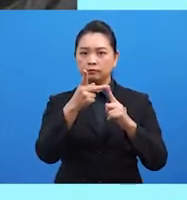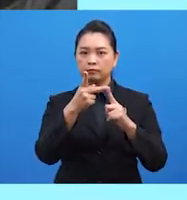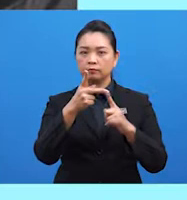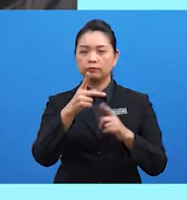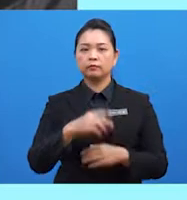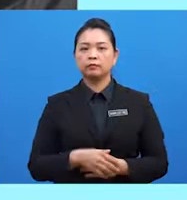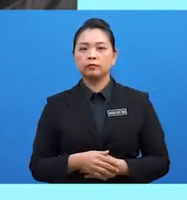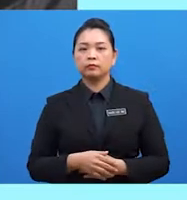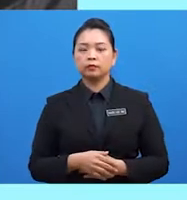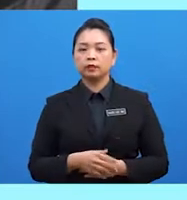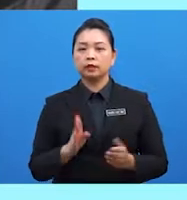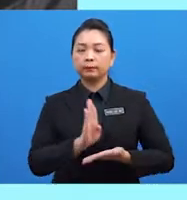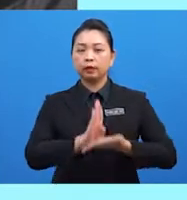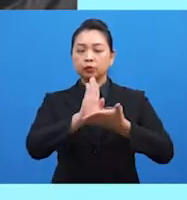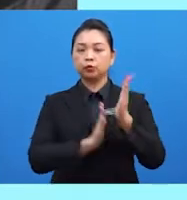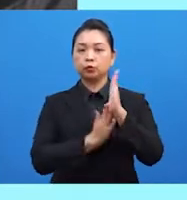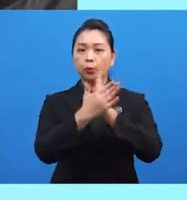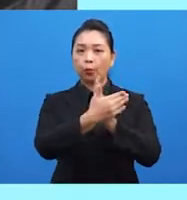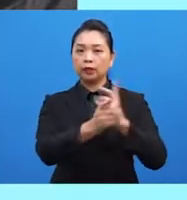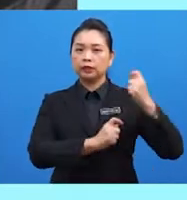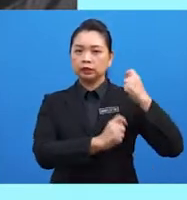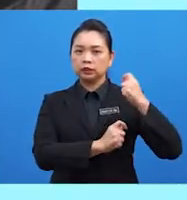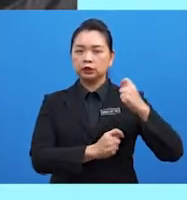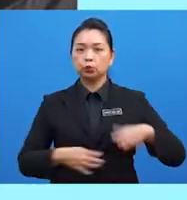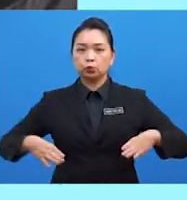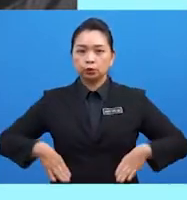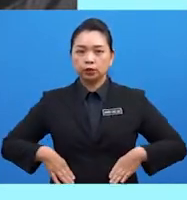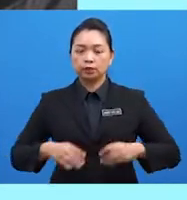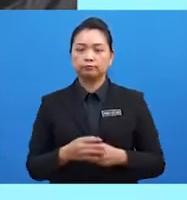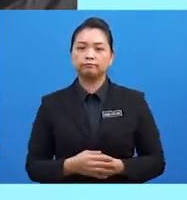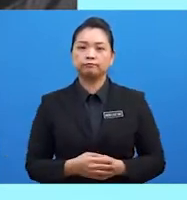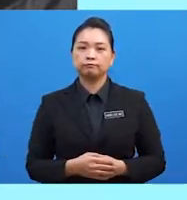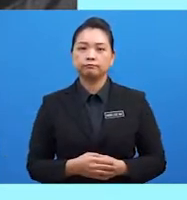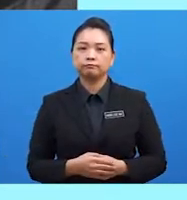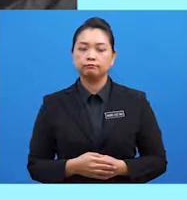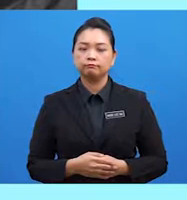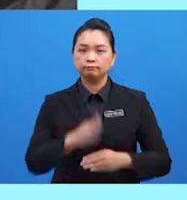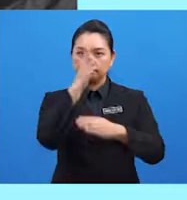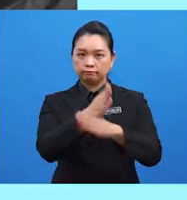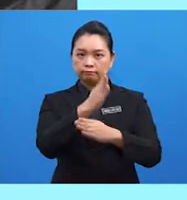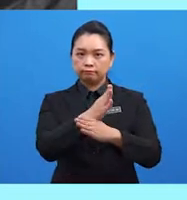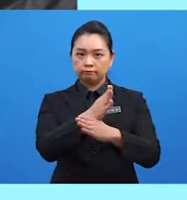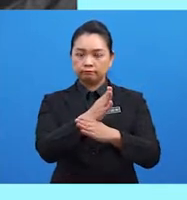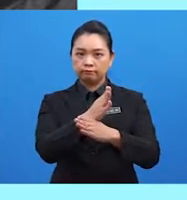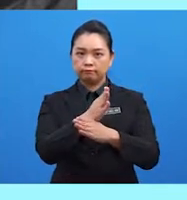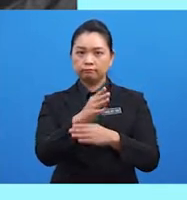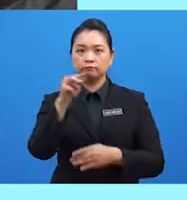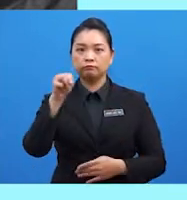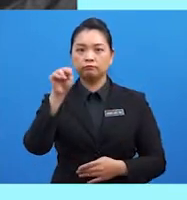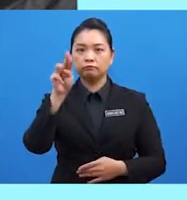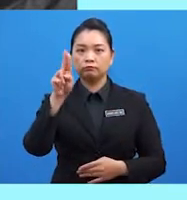dibantu oleh tentera Rusia sejak 1978. Membenarkan Mujahidin